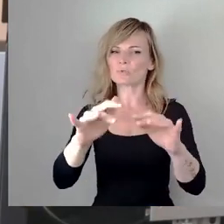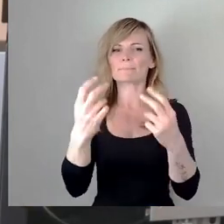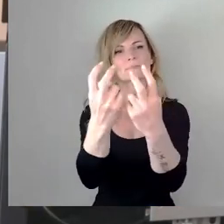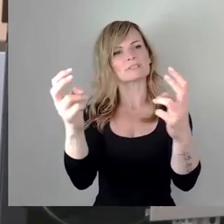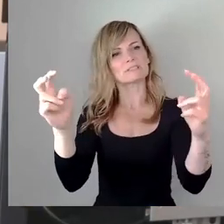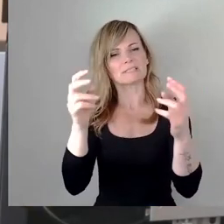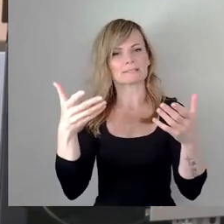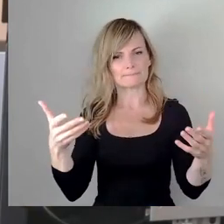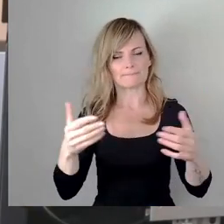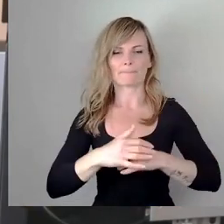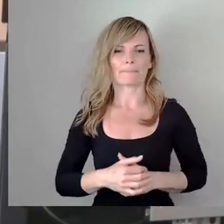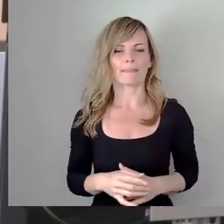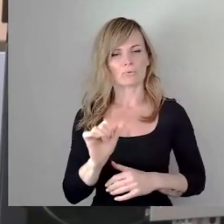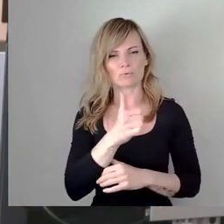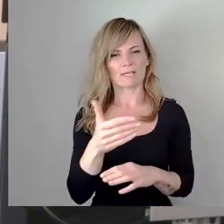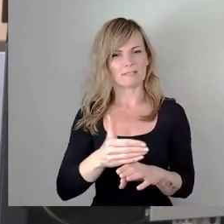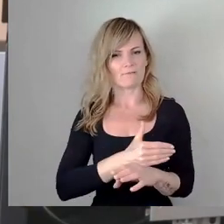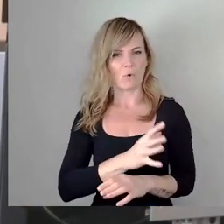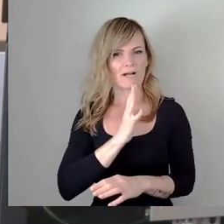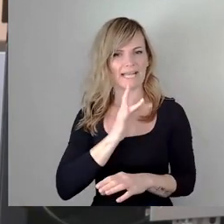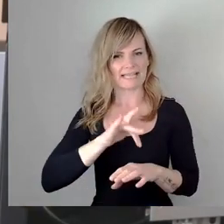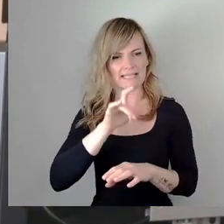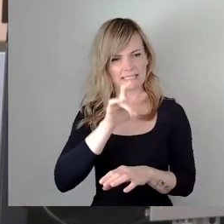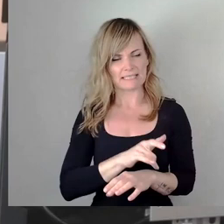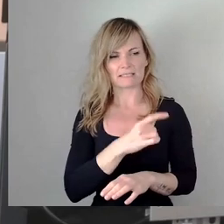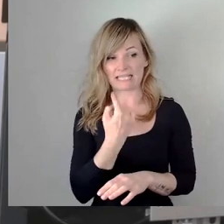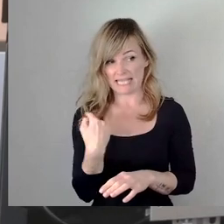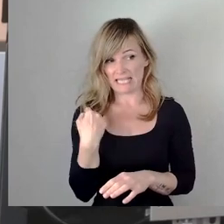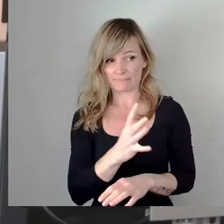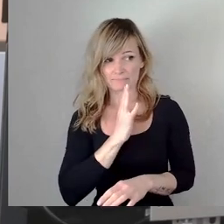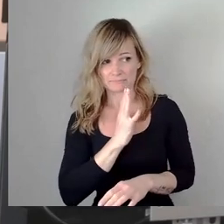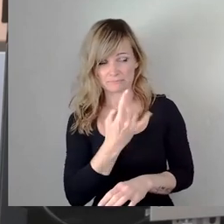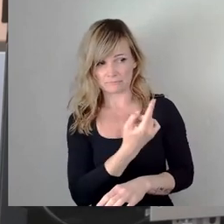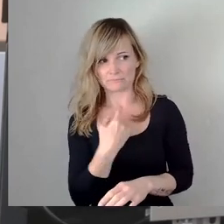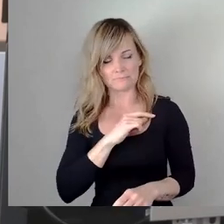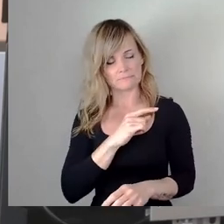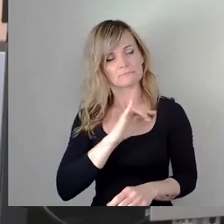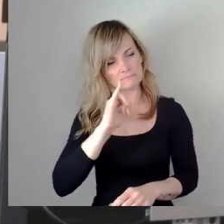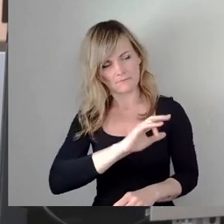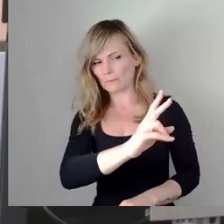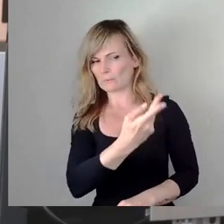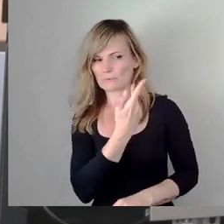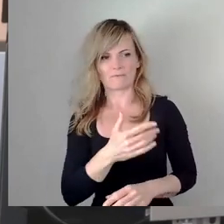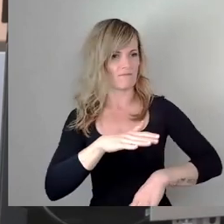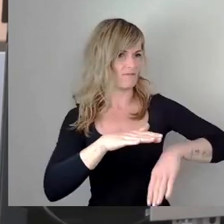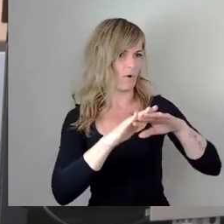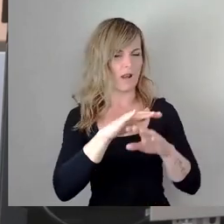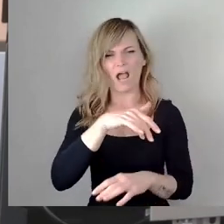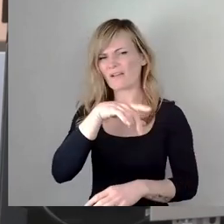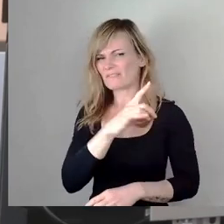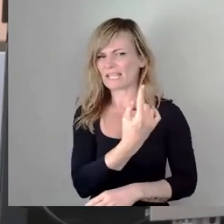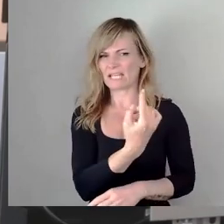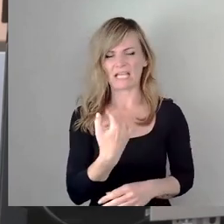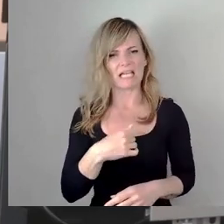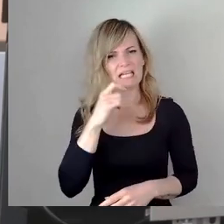Vorrednerin voll und ganz inhaltlich anschließen und den rassistischen Auslassungen der AfD, den